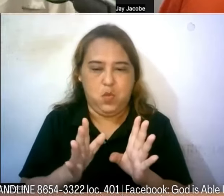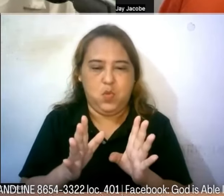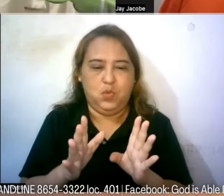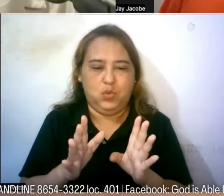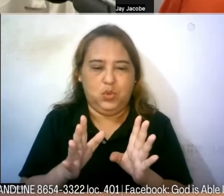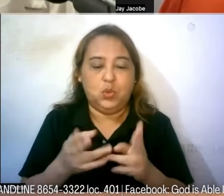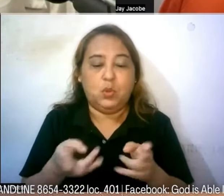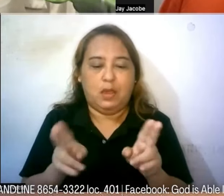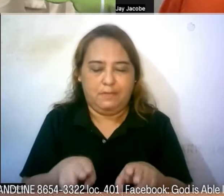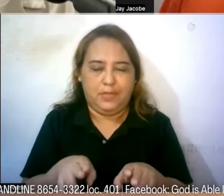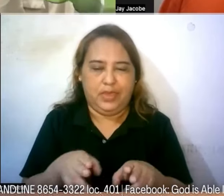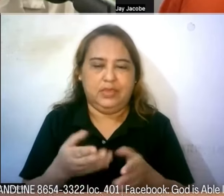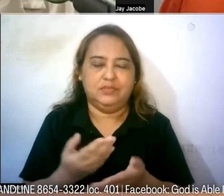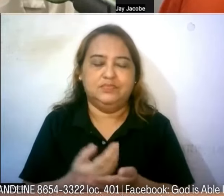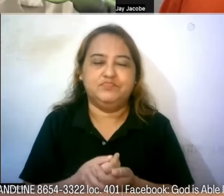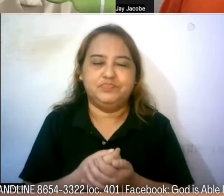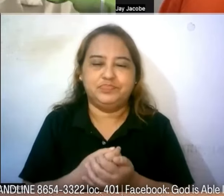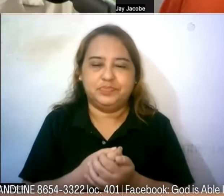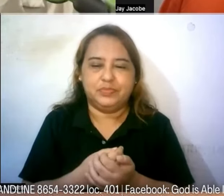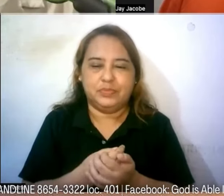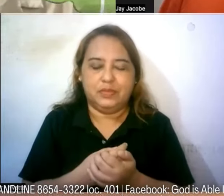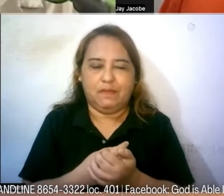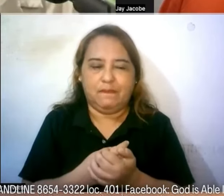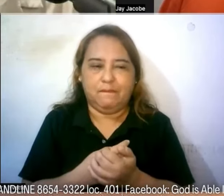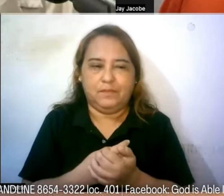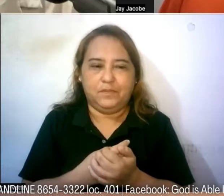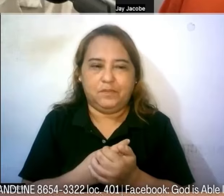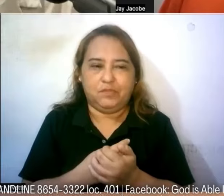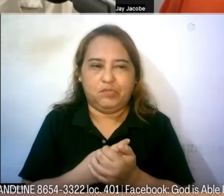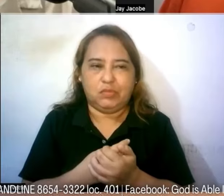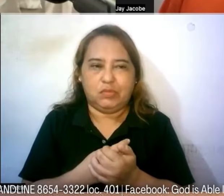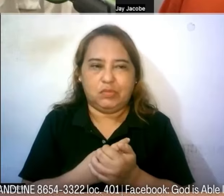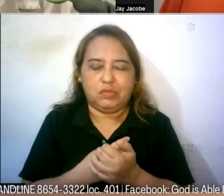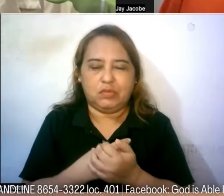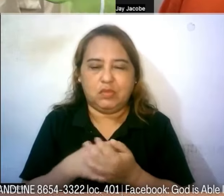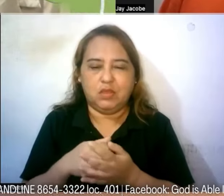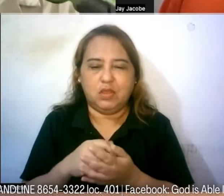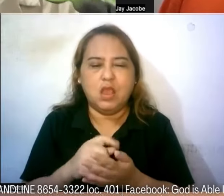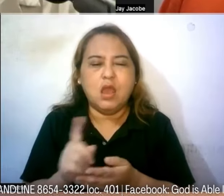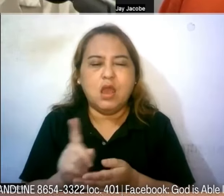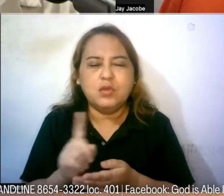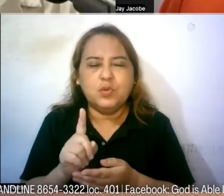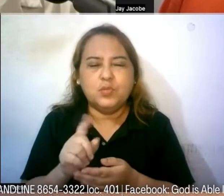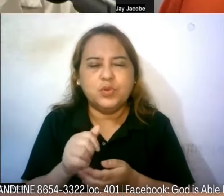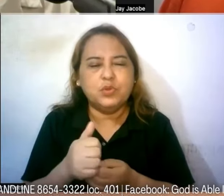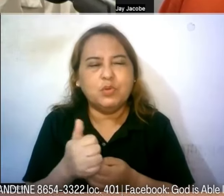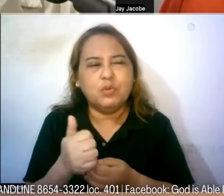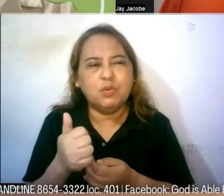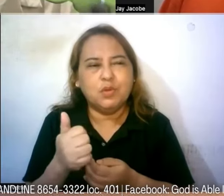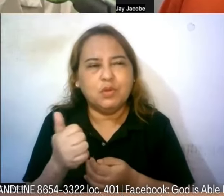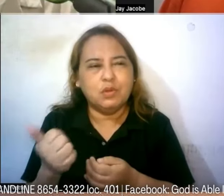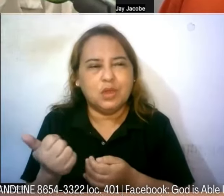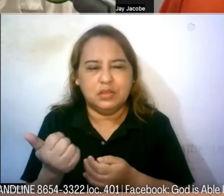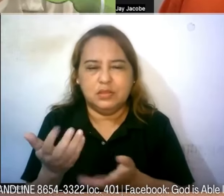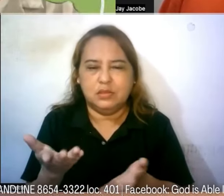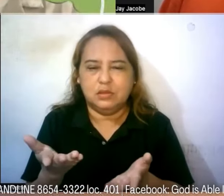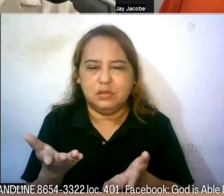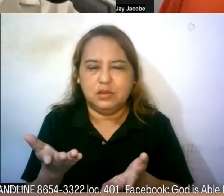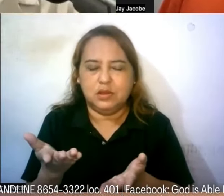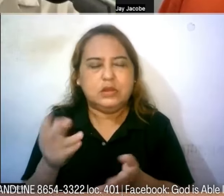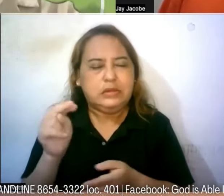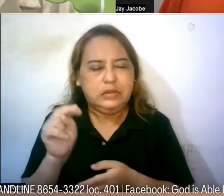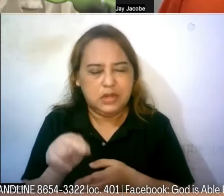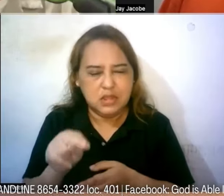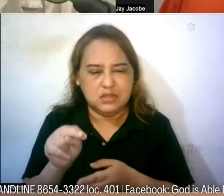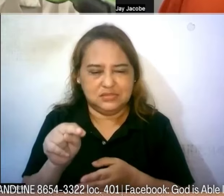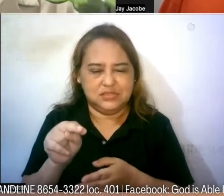mga pinaka parang naging pangangailangan niyo bukod sa financial at medical assistance ano po yung pinaka parang needs ng